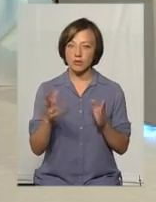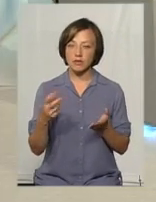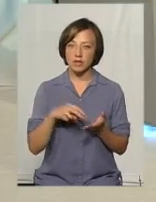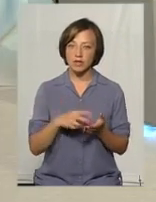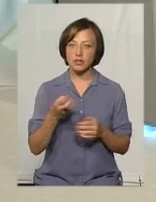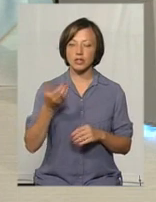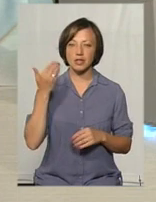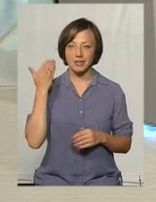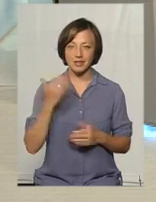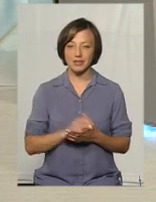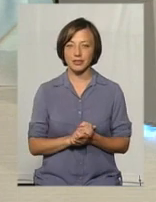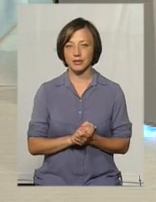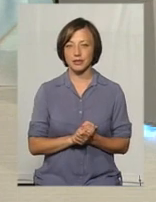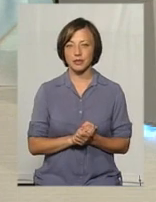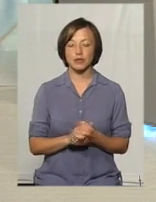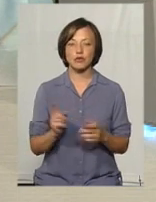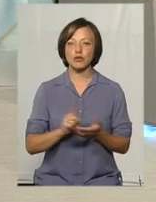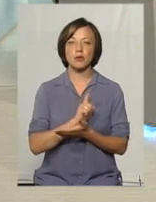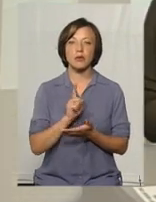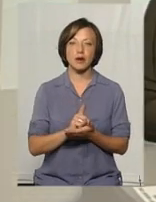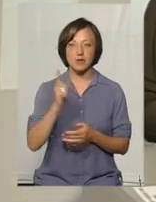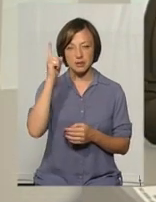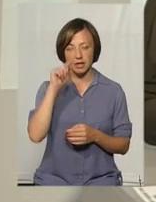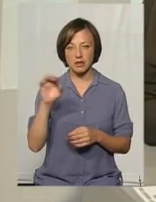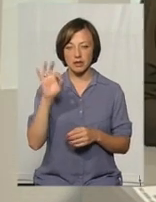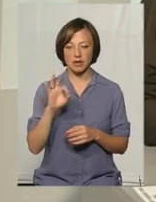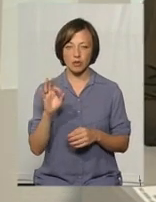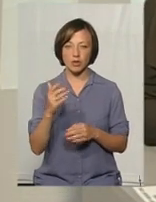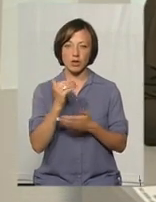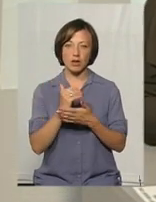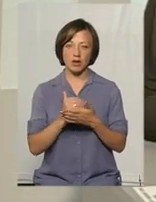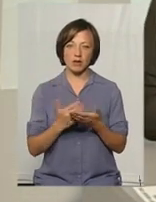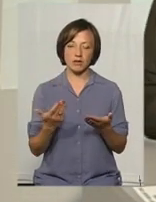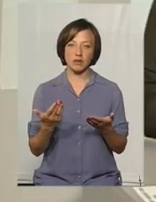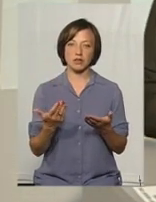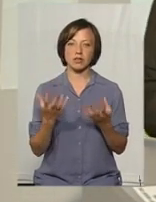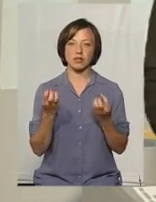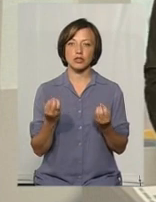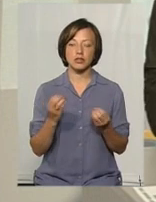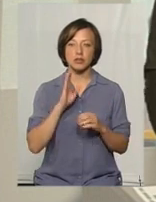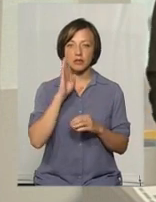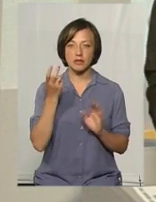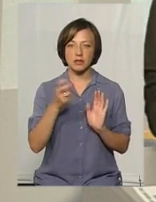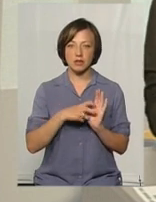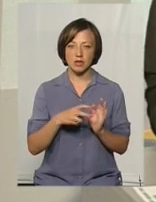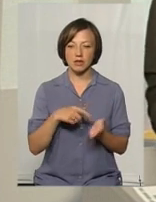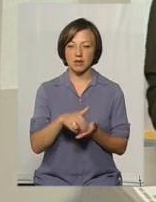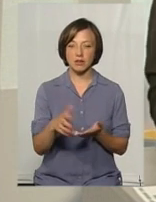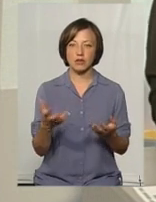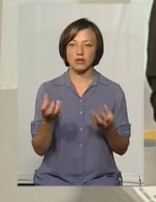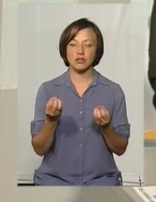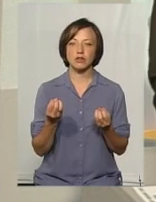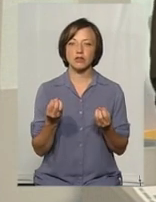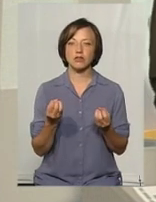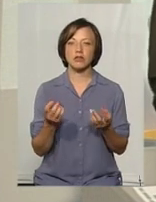вставати ще раніше. тобто, що вона має, крім того, що в неї буде графік, так, вона буде зранку вставати, йти. А